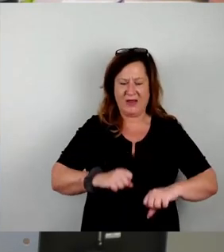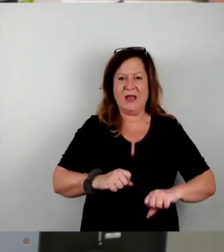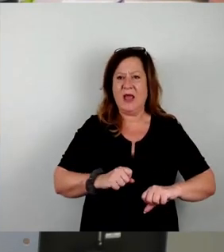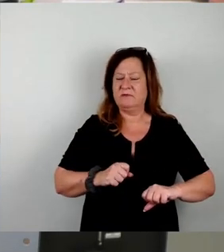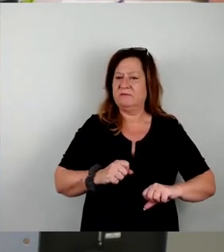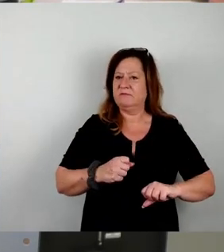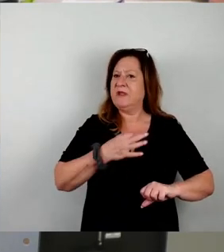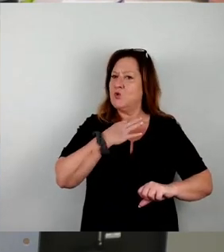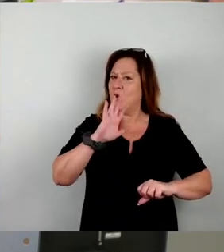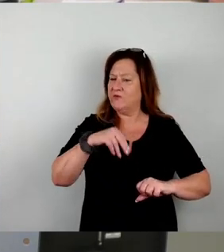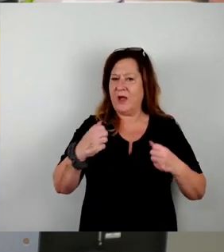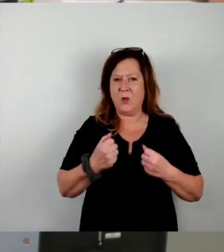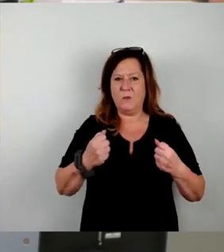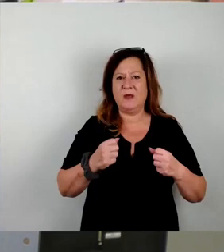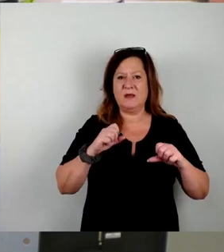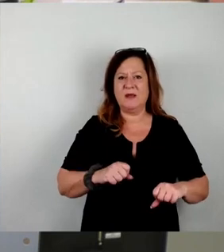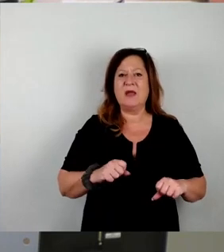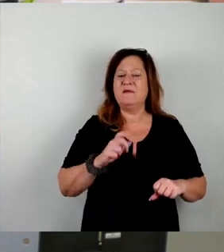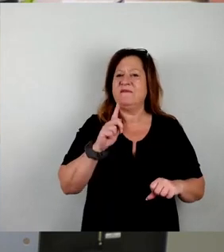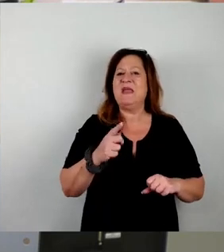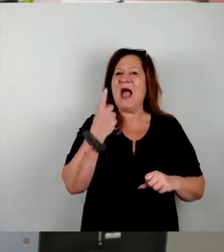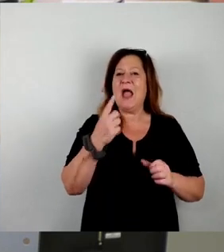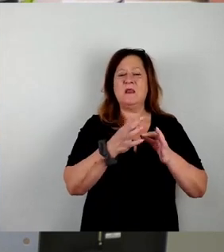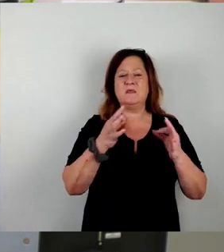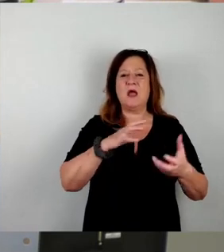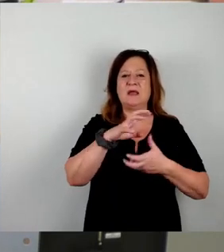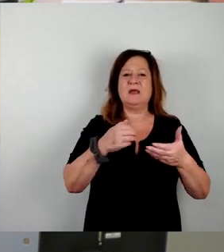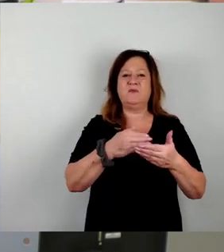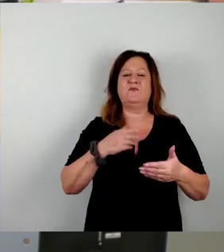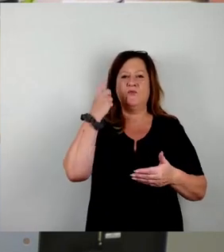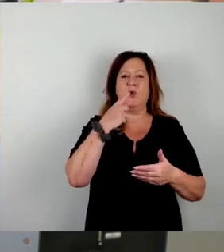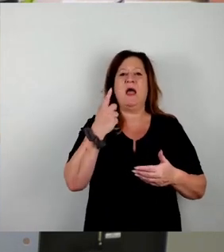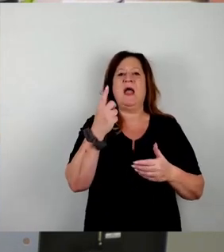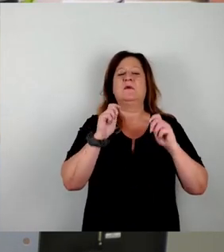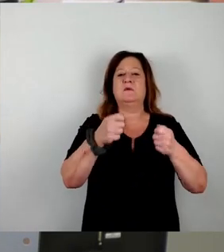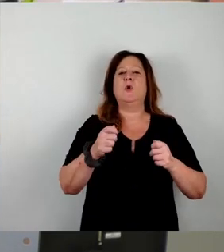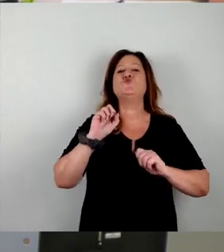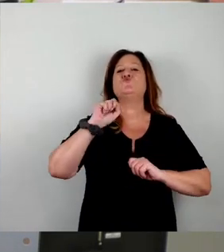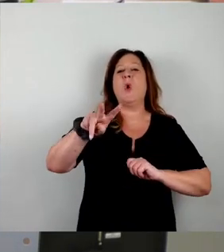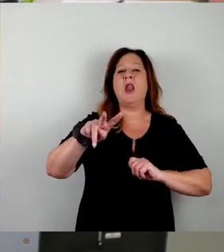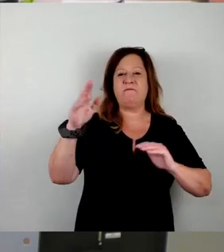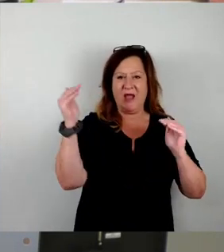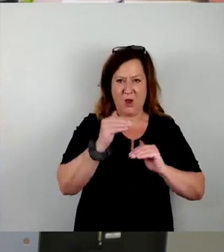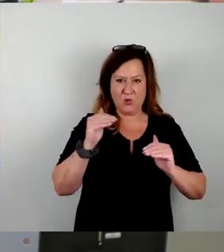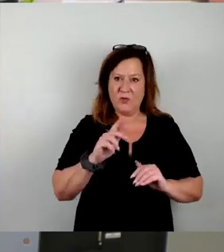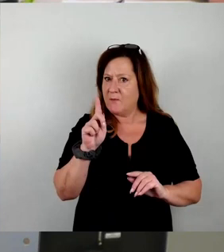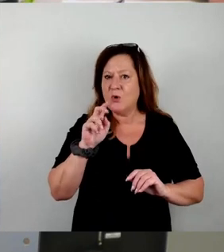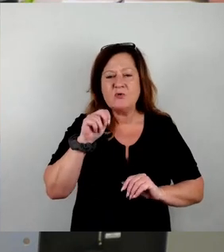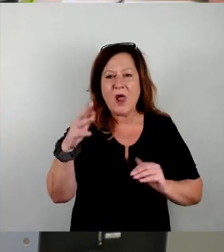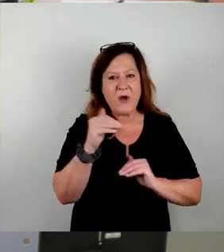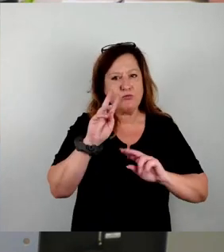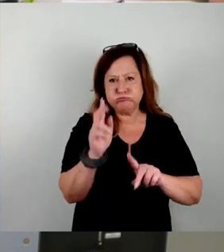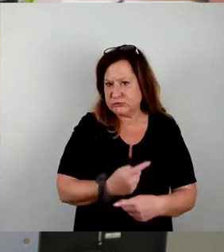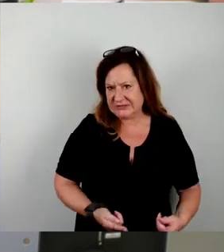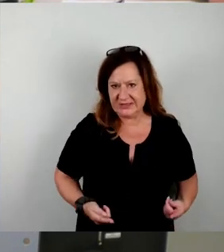für diesen Tag der Krisenvorsorge ausgedacht und vorgeschlagen. 12. August muss es nicht sein. Wir haben ja jetzt